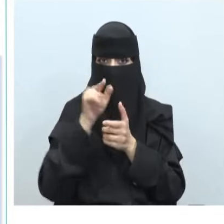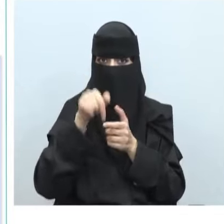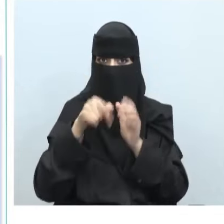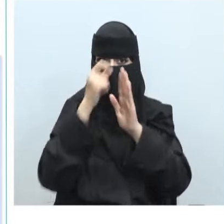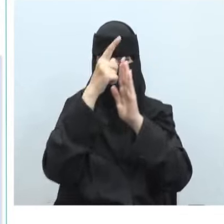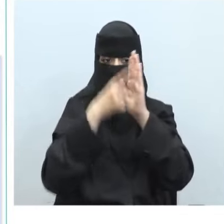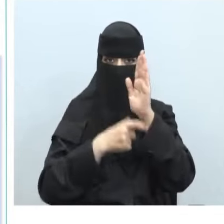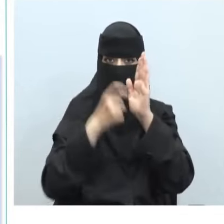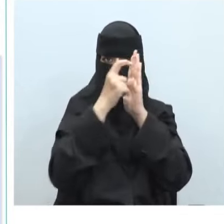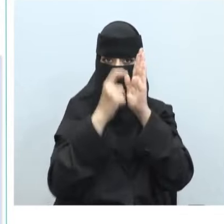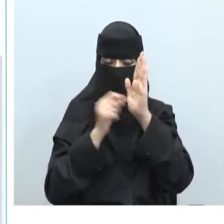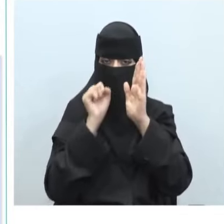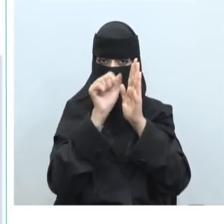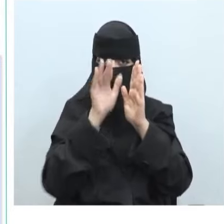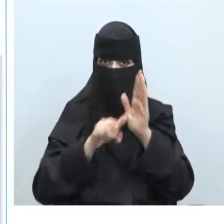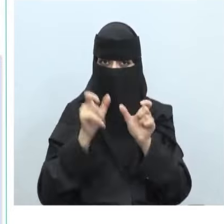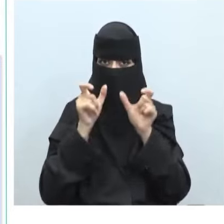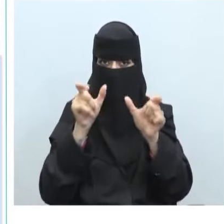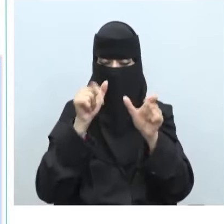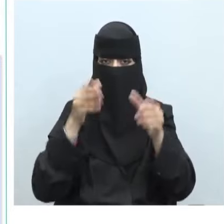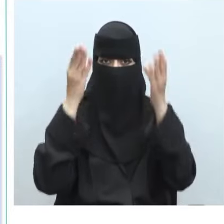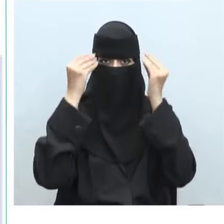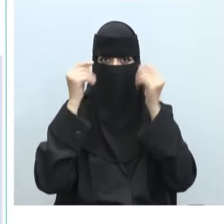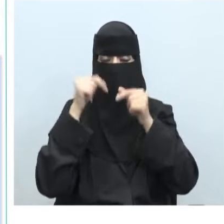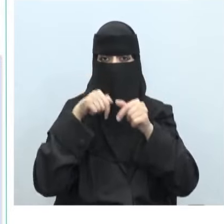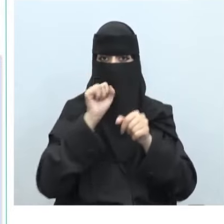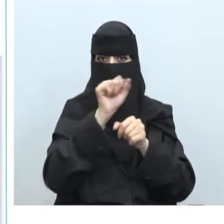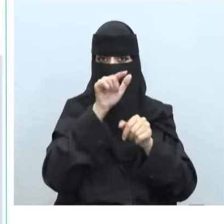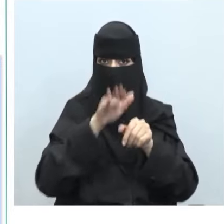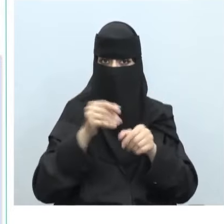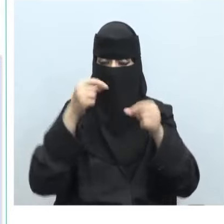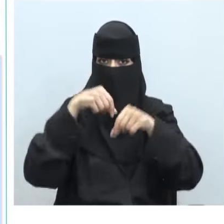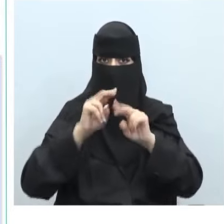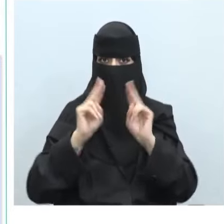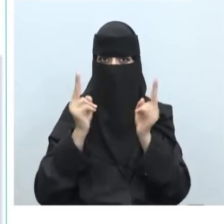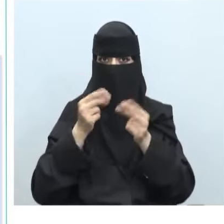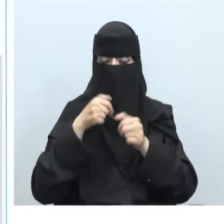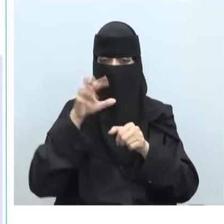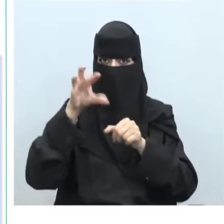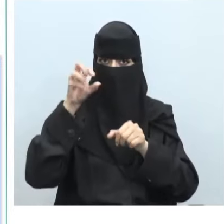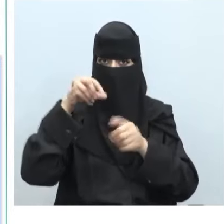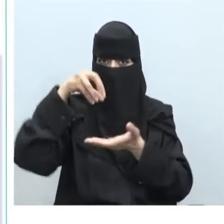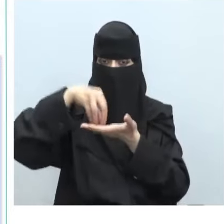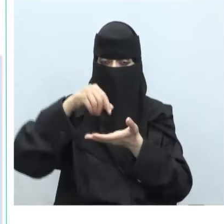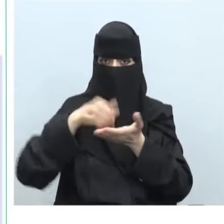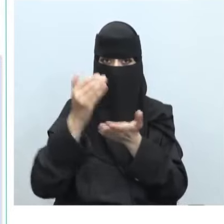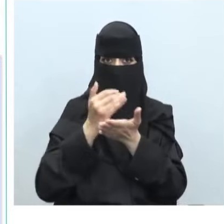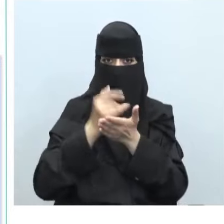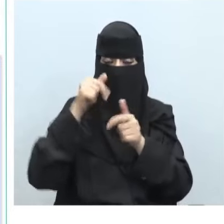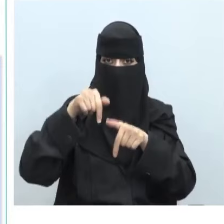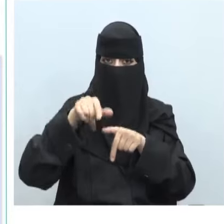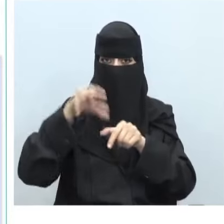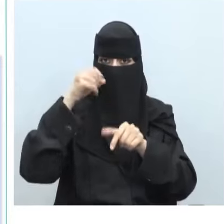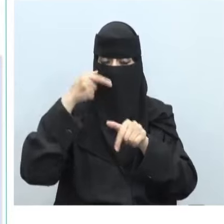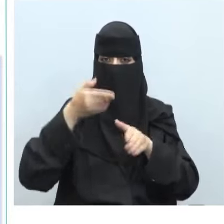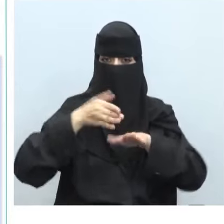لائحة قانونية تختص بحماية البيانات والخصوصية في الاتحاد الأوروبي والمنطقة الاقتصادية الأوروبية